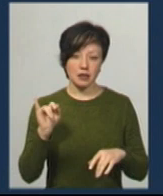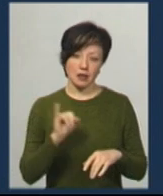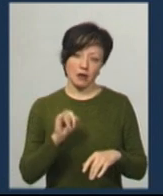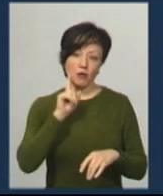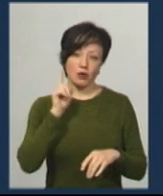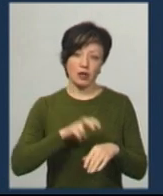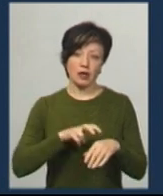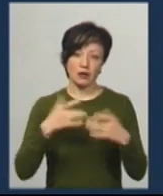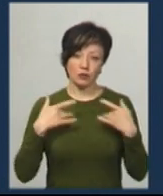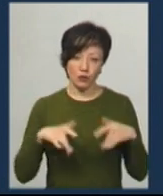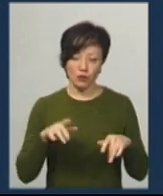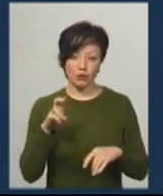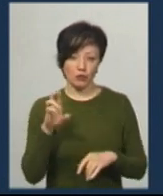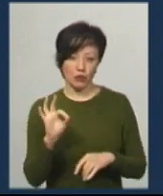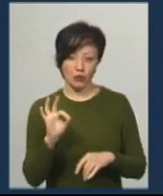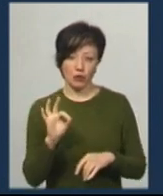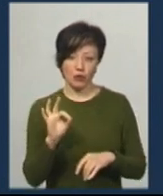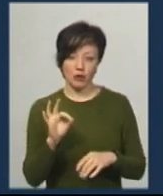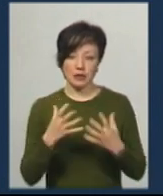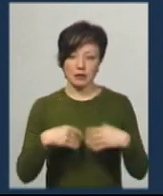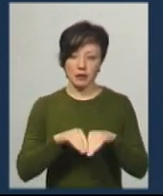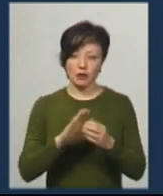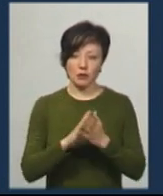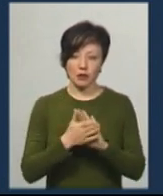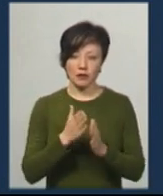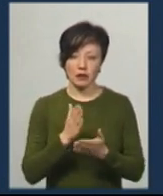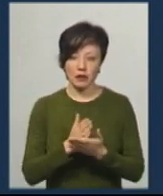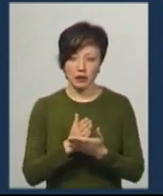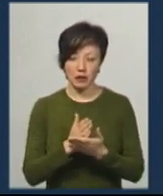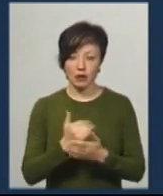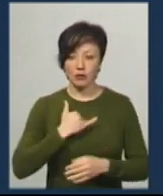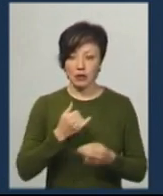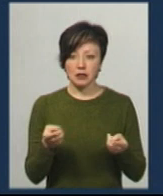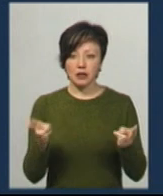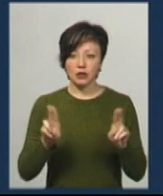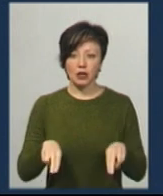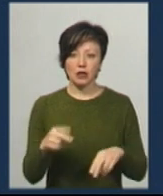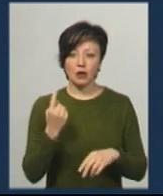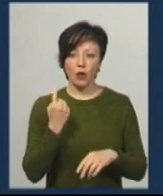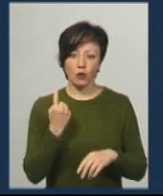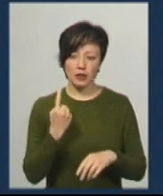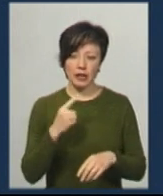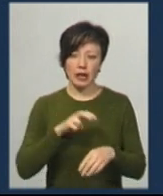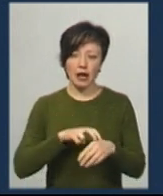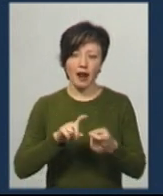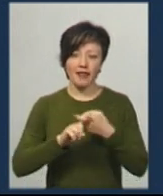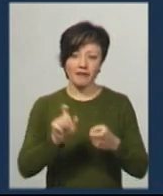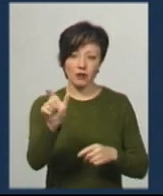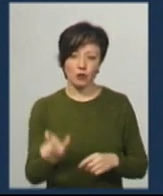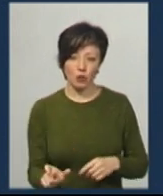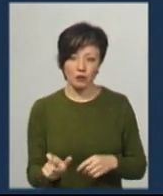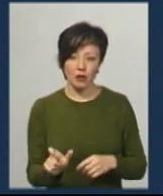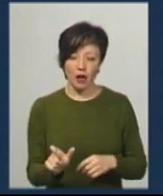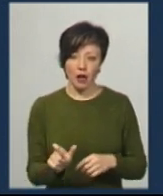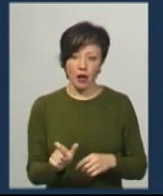і молодий лікар розраховується, тому що теж посімейні обставини є, і в нас залишається один інфекціоніст. Ми не зможемо надати допомогу, тому